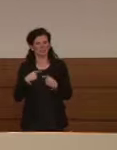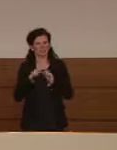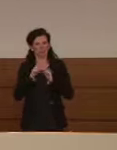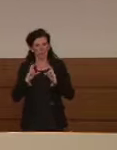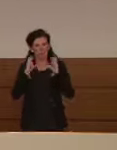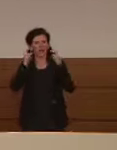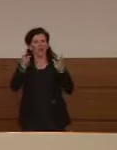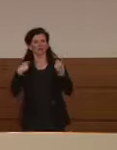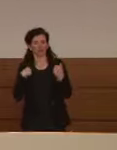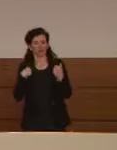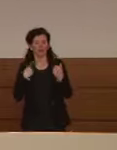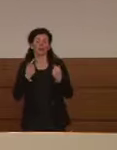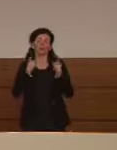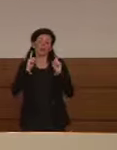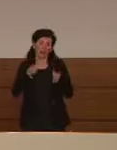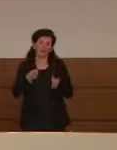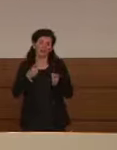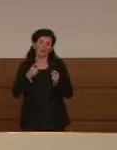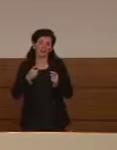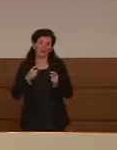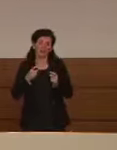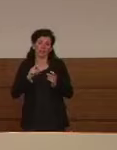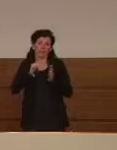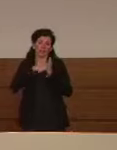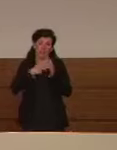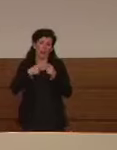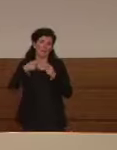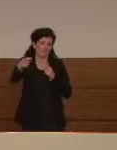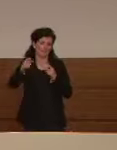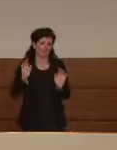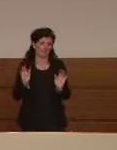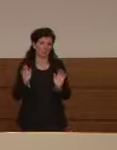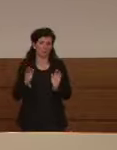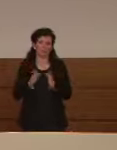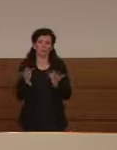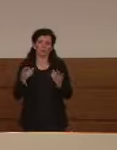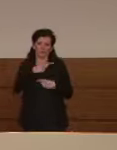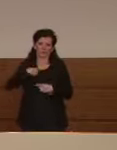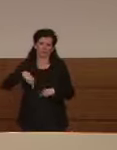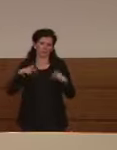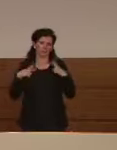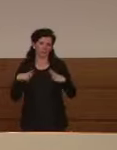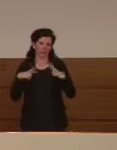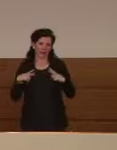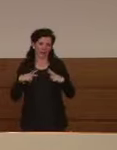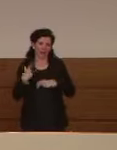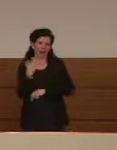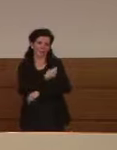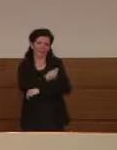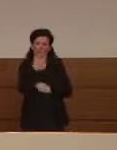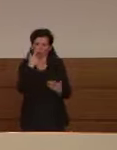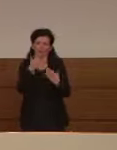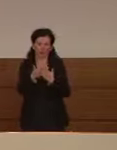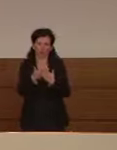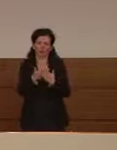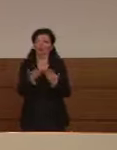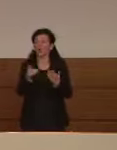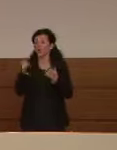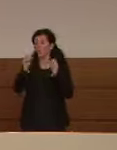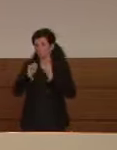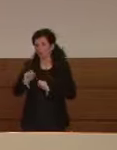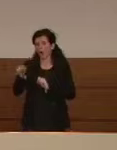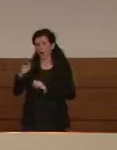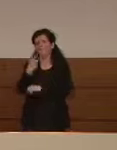protratte nel tempo questo è quello che noi chiaramente ci auguriamo quindi sì questo è un candidato promettente